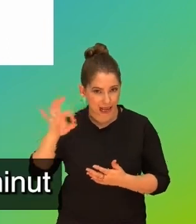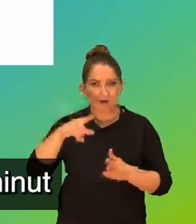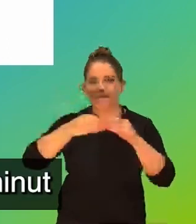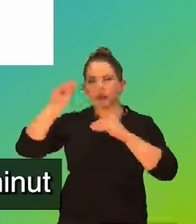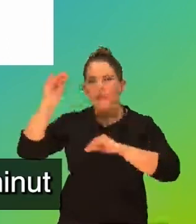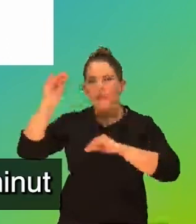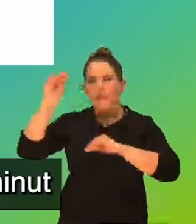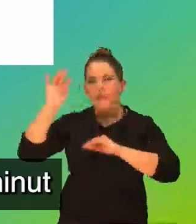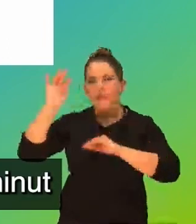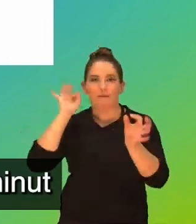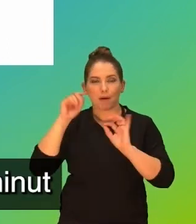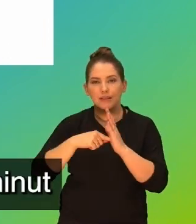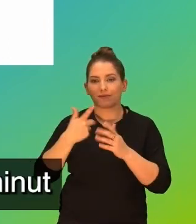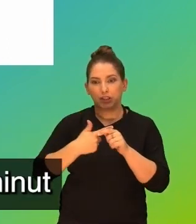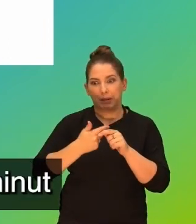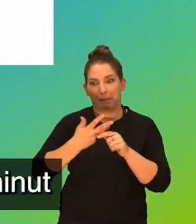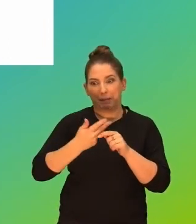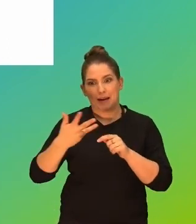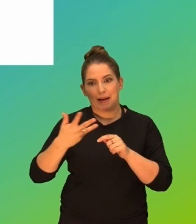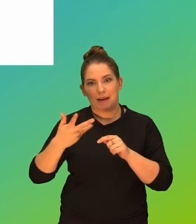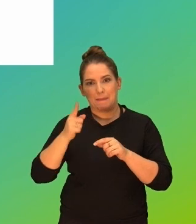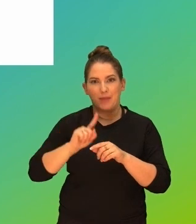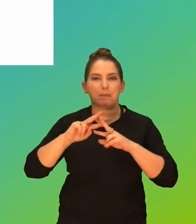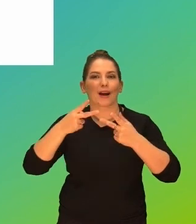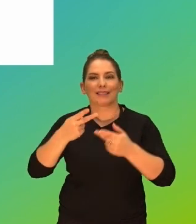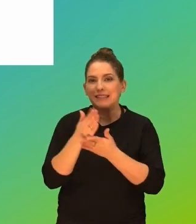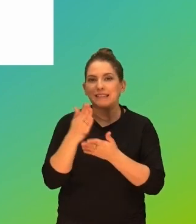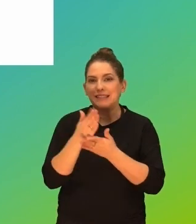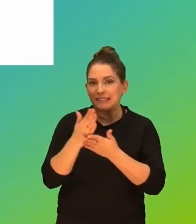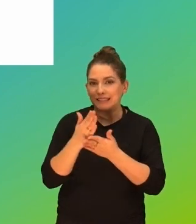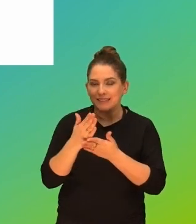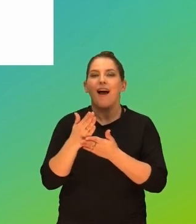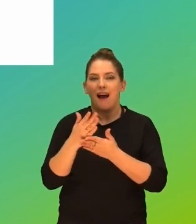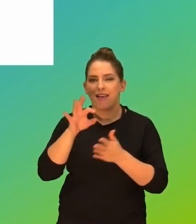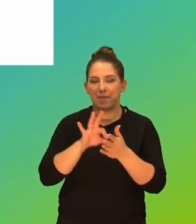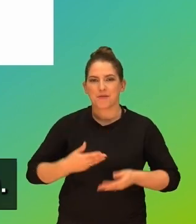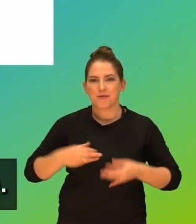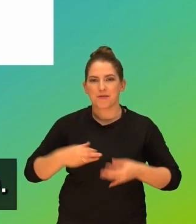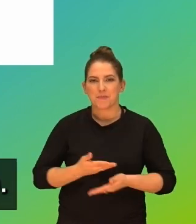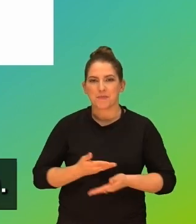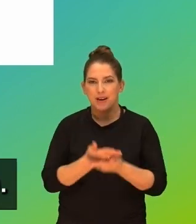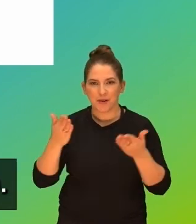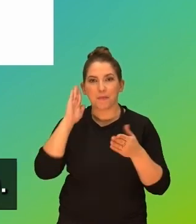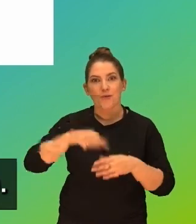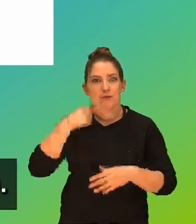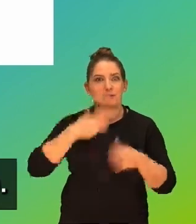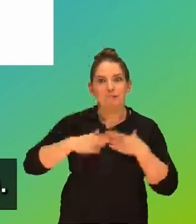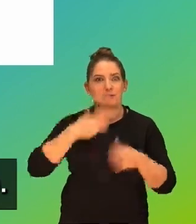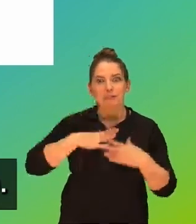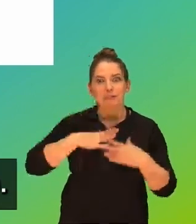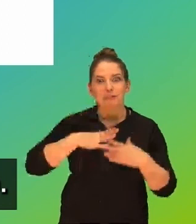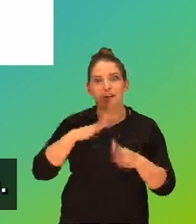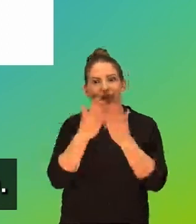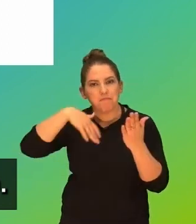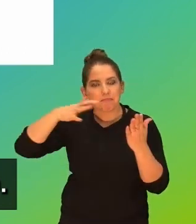więcej informacji. Ja przez te dwadzieścia parę minut byłam w stanie przekazać tyle, ale na pewno Państwo będziecie długo cieszyć się tą